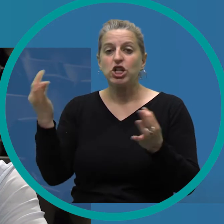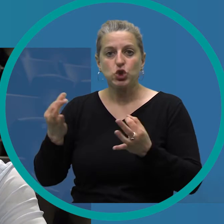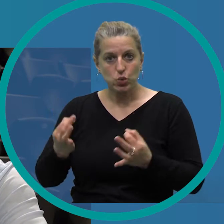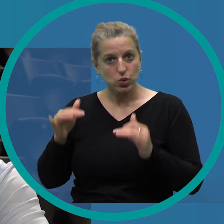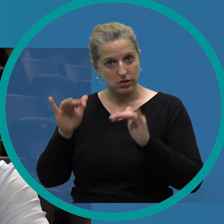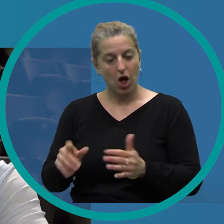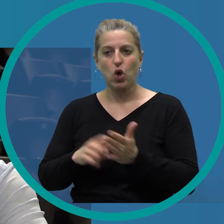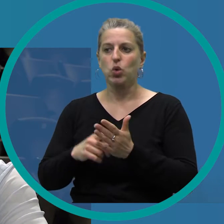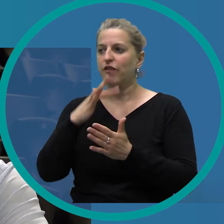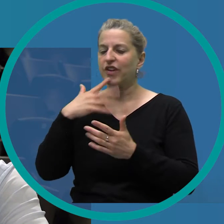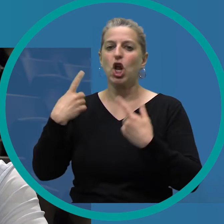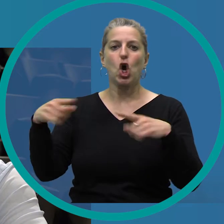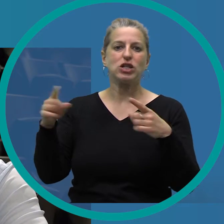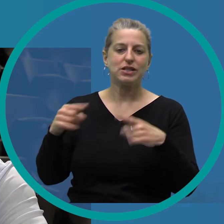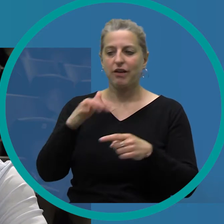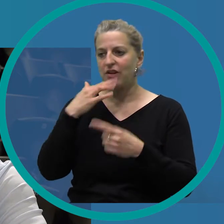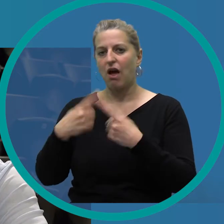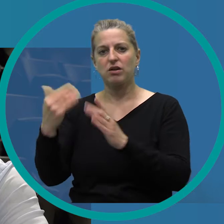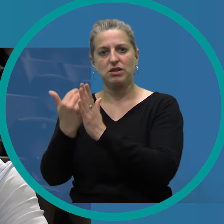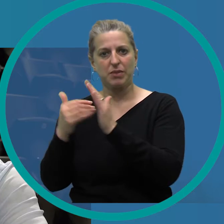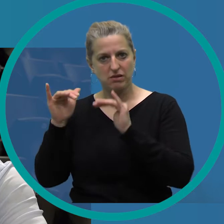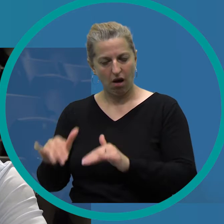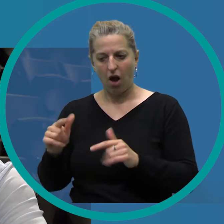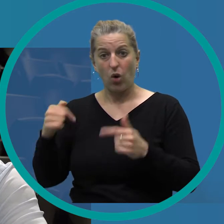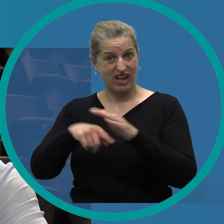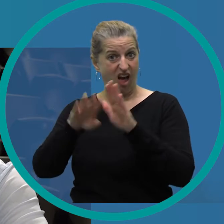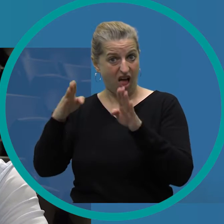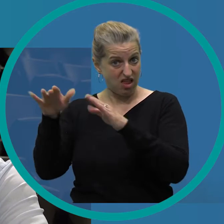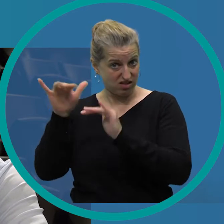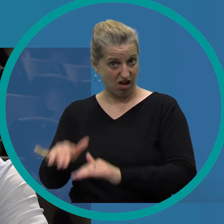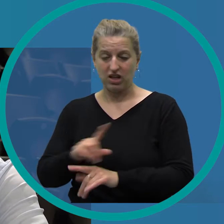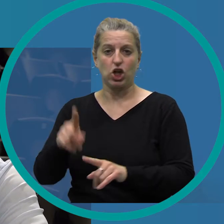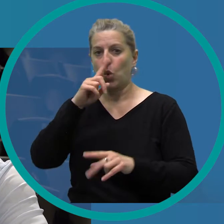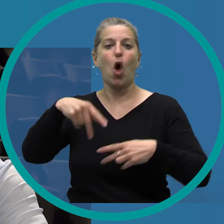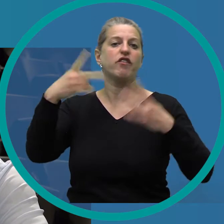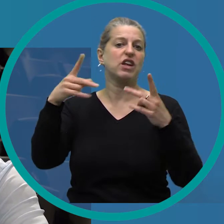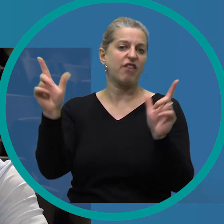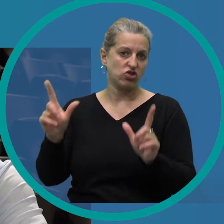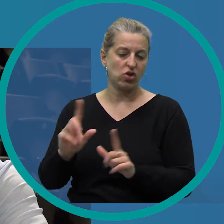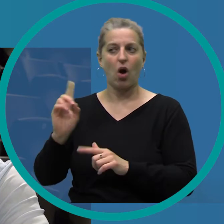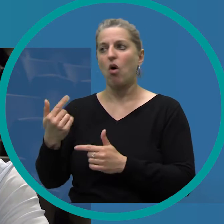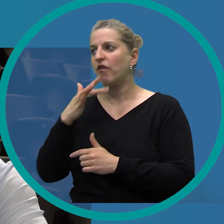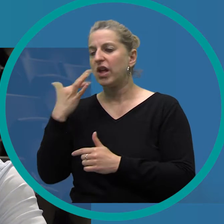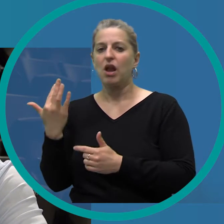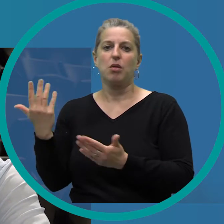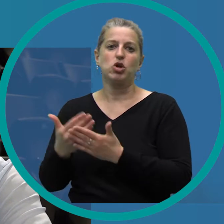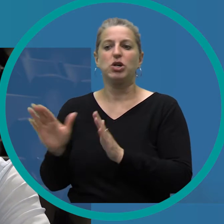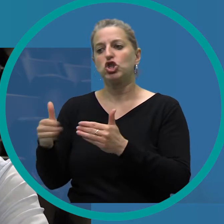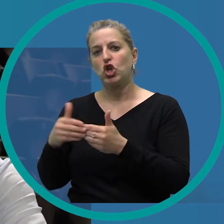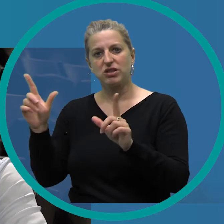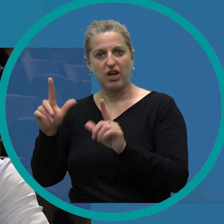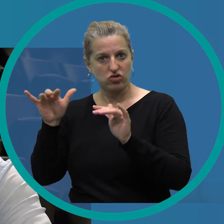viel zu tun haben werden, weil viele Konzerte, viele andere Termine, die wir hier in den Hallen ja auch haben, sind ja nicht nur öffentliche Veranstaltungen, sind ja auch viele